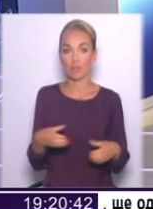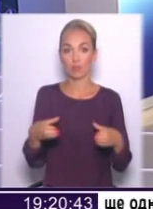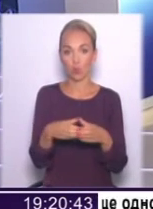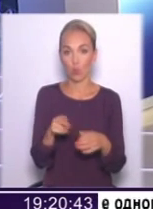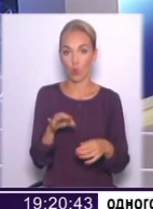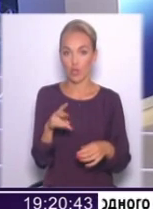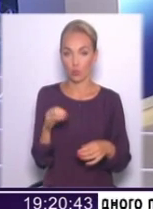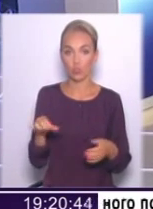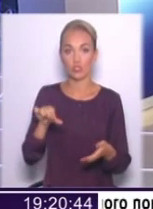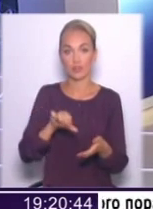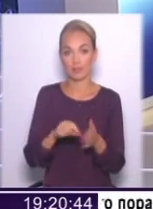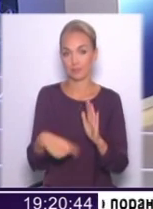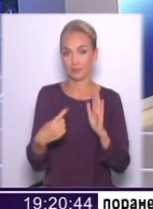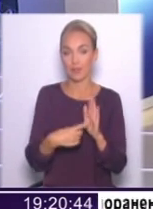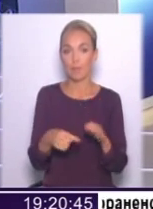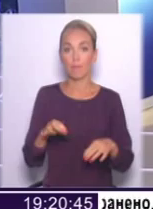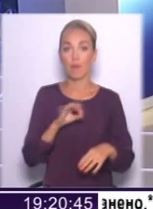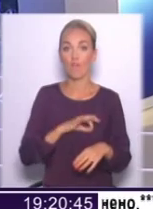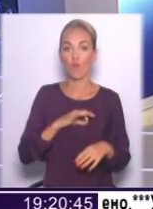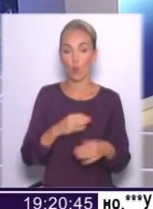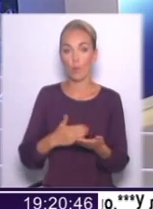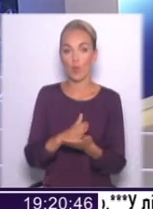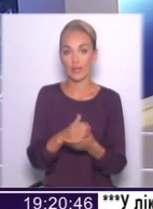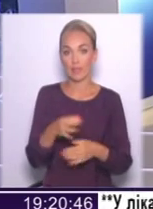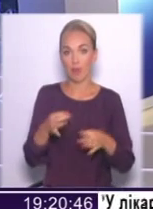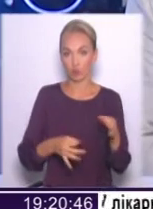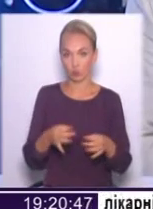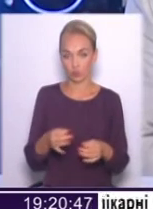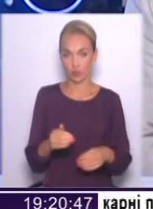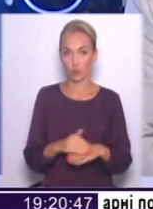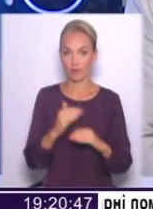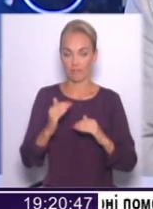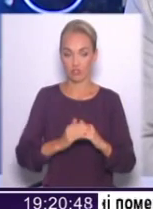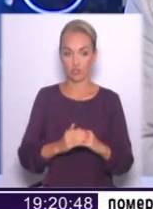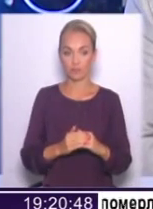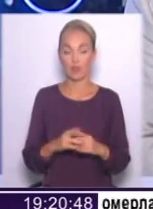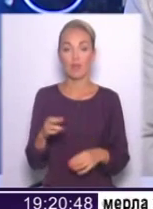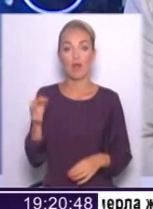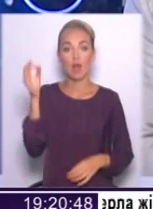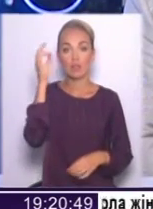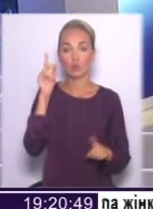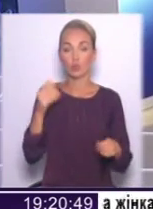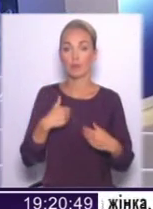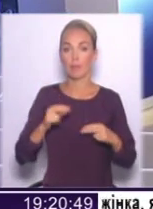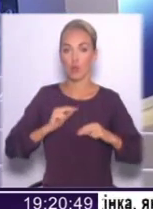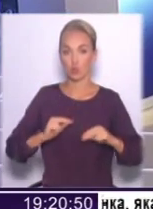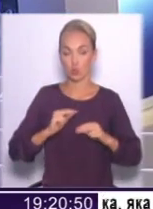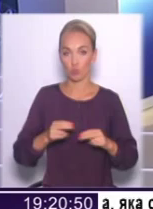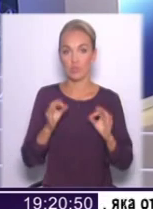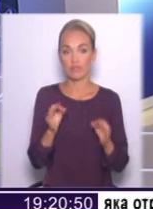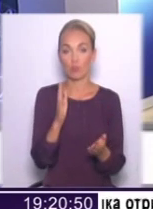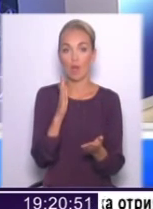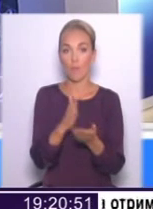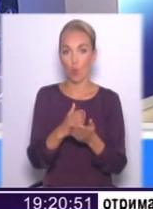член парламентського комітету з питань правової політики та правосуддя. Добрий вам вечір. Добрий вечір. Я нагадаю, що ми працюємо, звісно, в